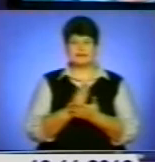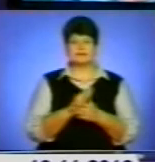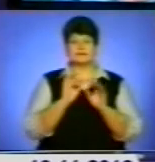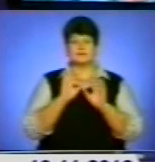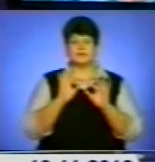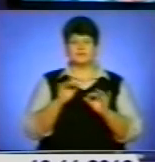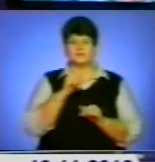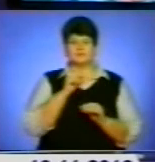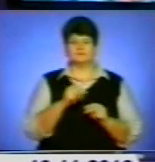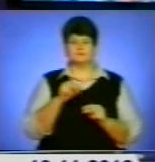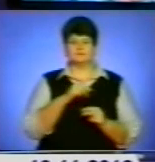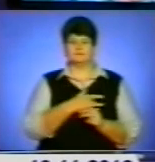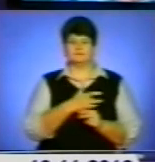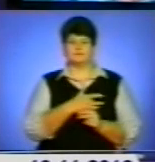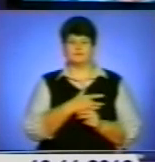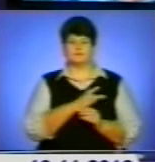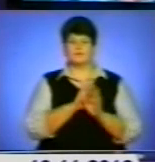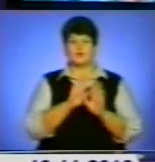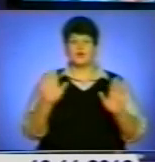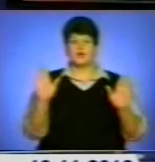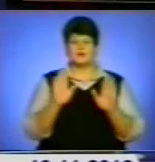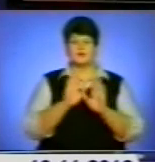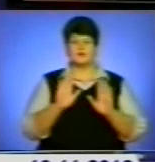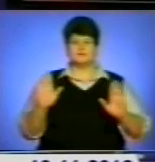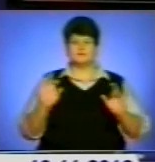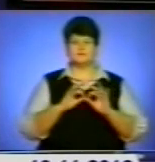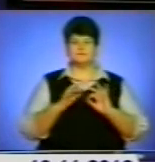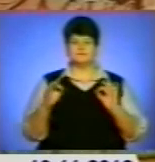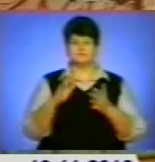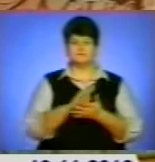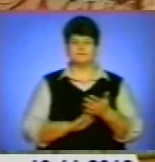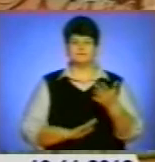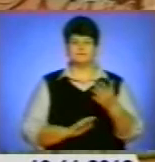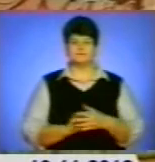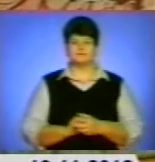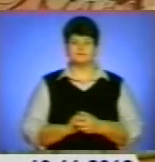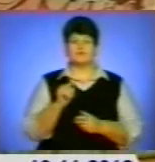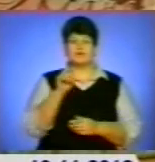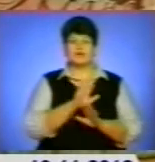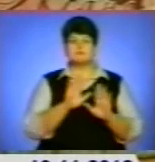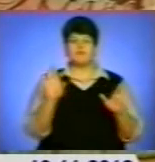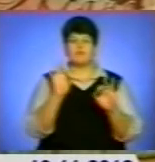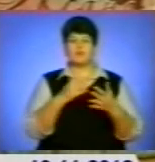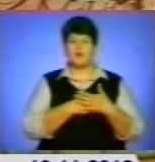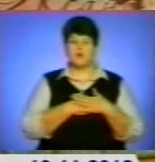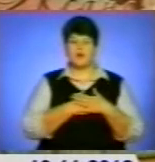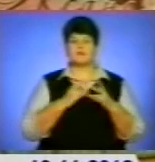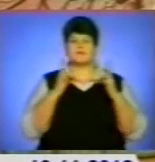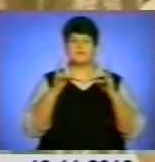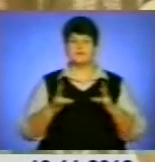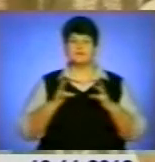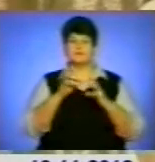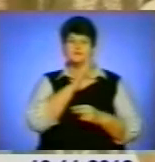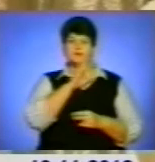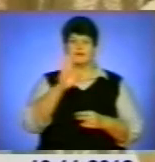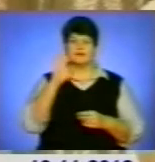откровенне. Про пісенний мережев у Галичанки далі у сюжеті. Вона співає про кохання, ніжність, про материнську